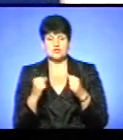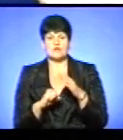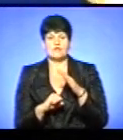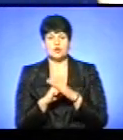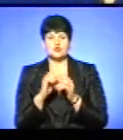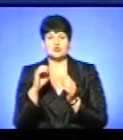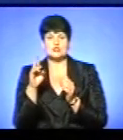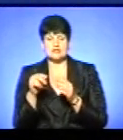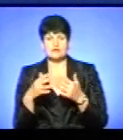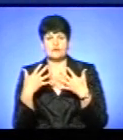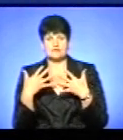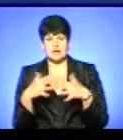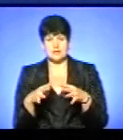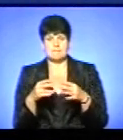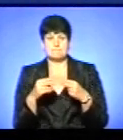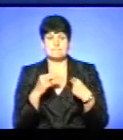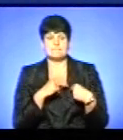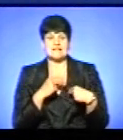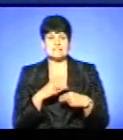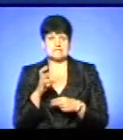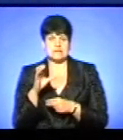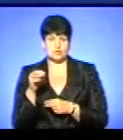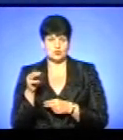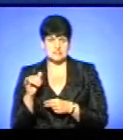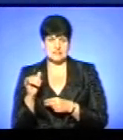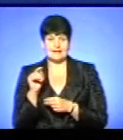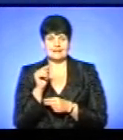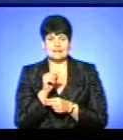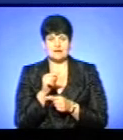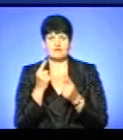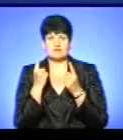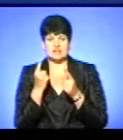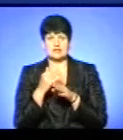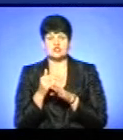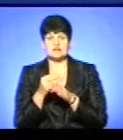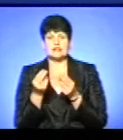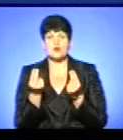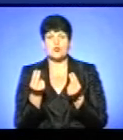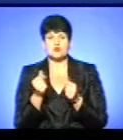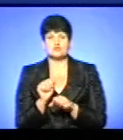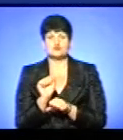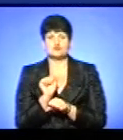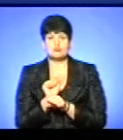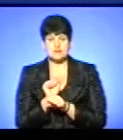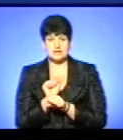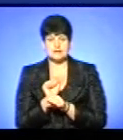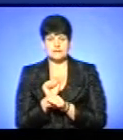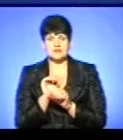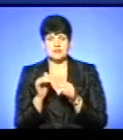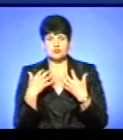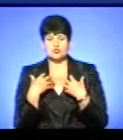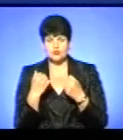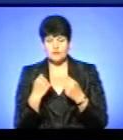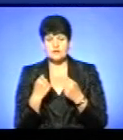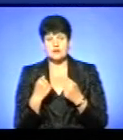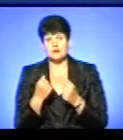з тимчасової трати працездатності. І після того там велика частка коштів призупинили фінансувати дитячого оздоровлення і